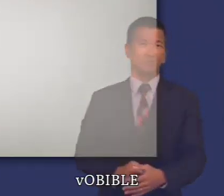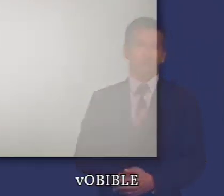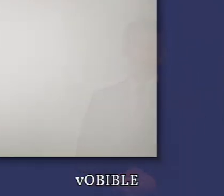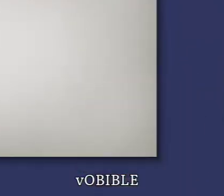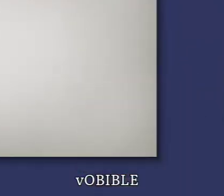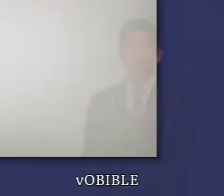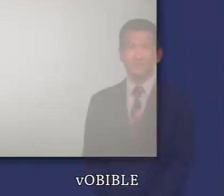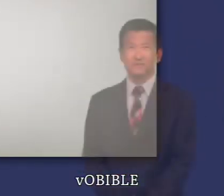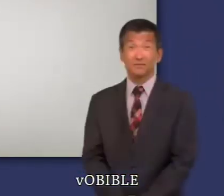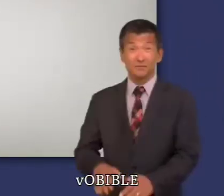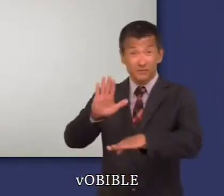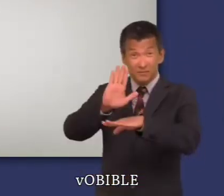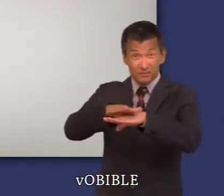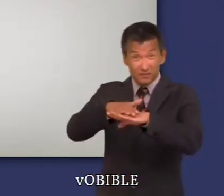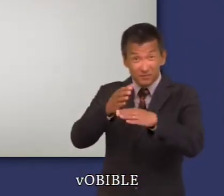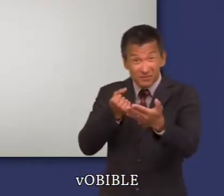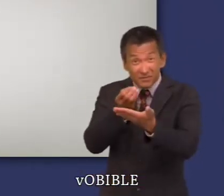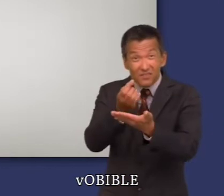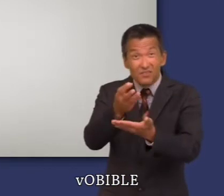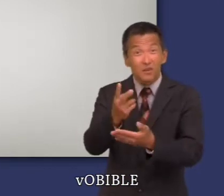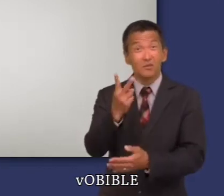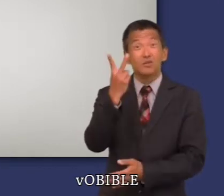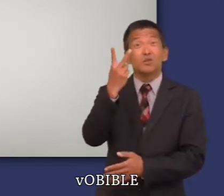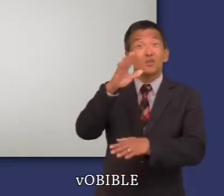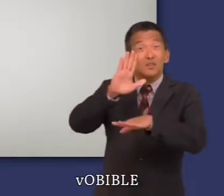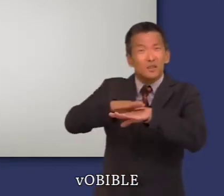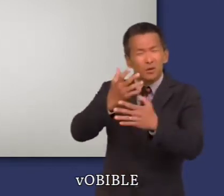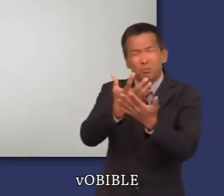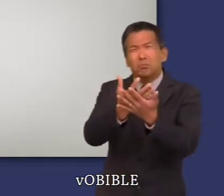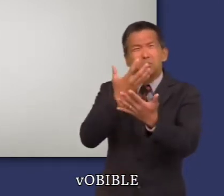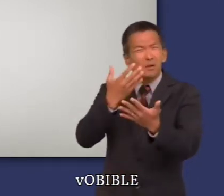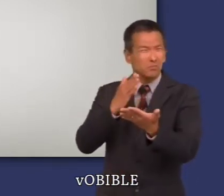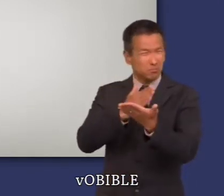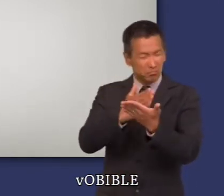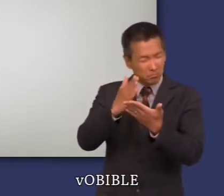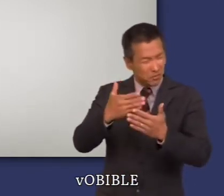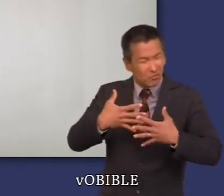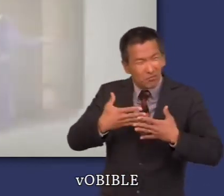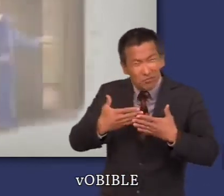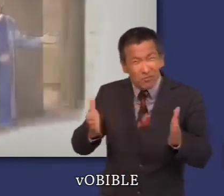Le saviez-vous ? De Samuel illustre avec force l'honnêteté des rédacteurs de la Bible.